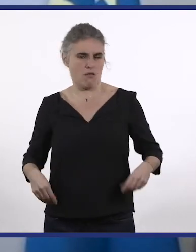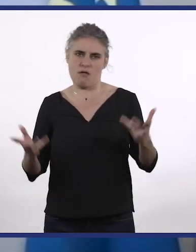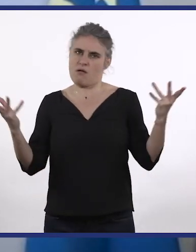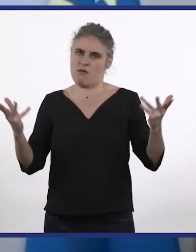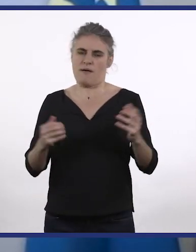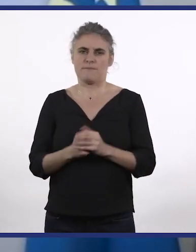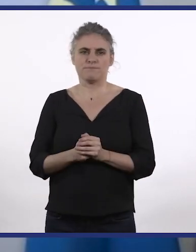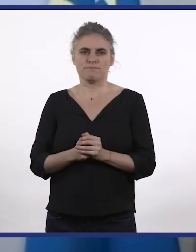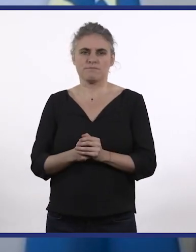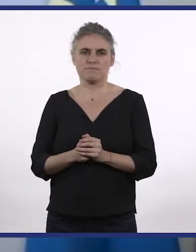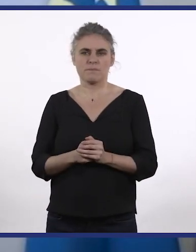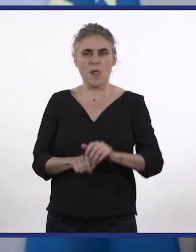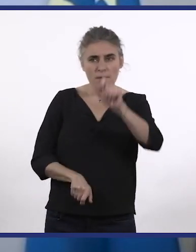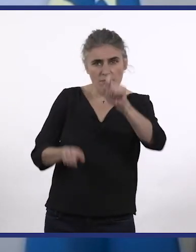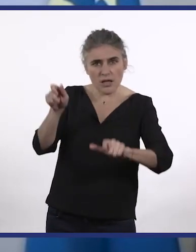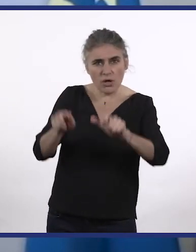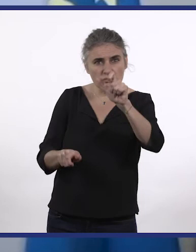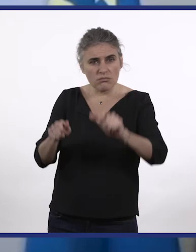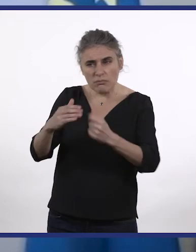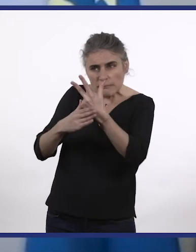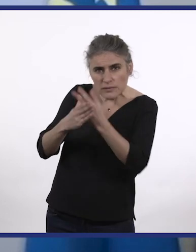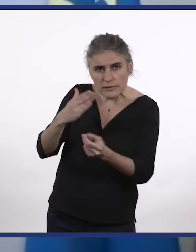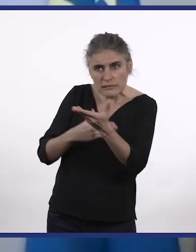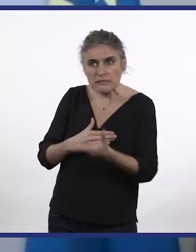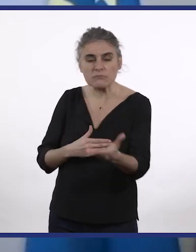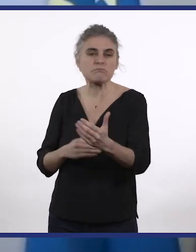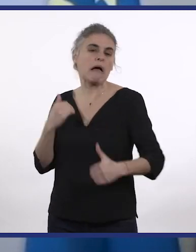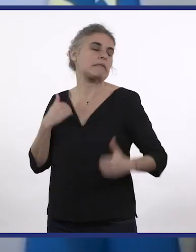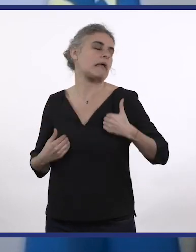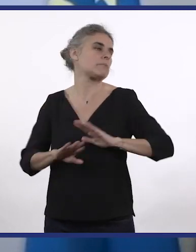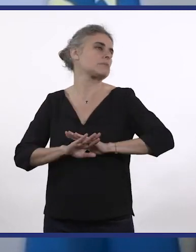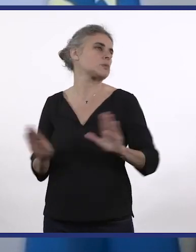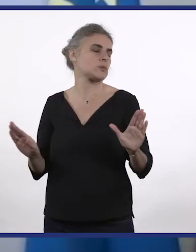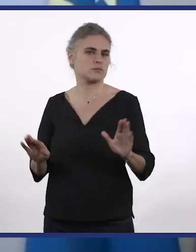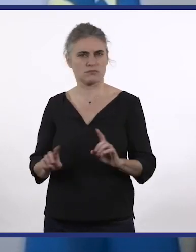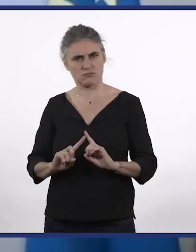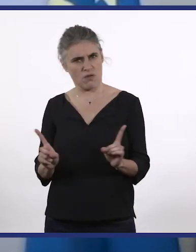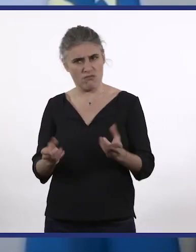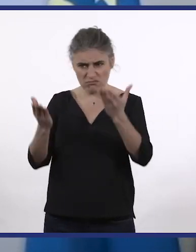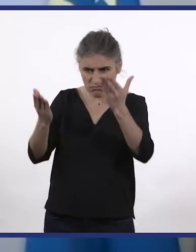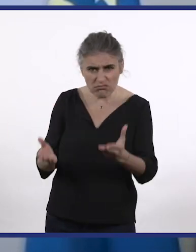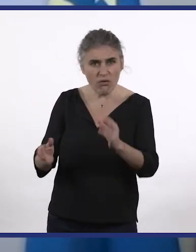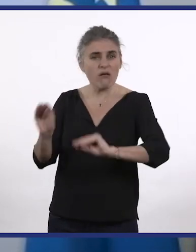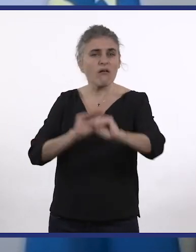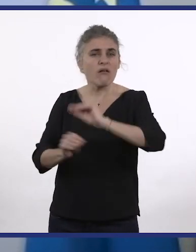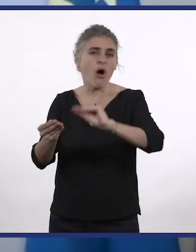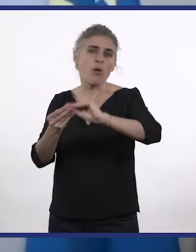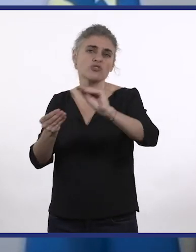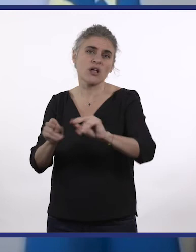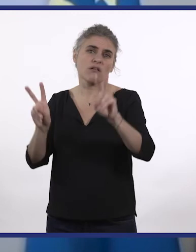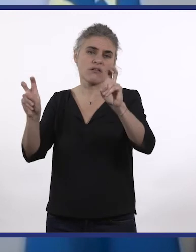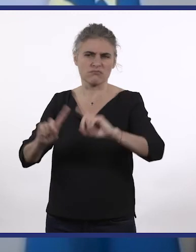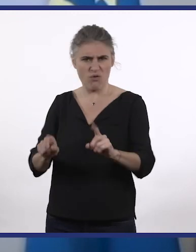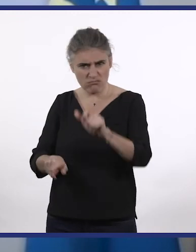fondamental de ne pas résumer les personnes porteuses de trisomie à leur handicap. Elles ne sont pas uniquement des objets de